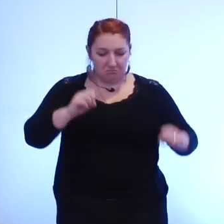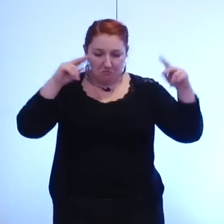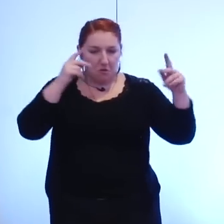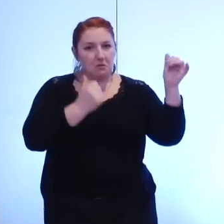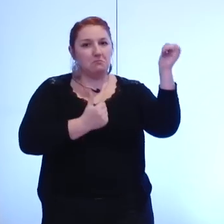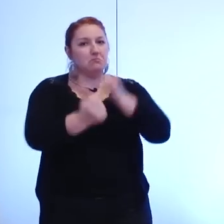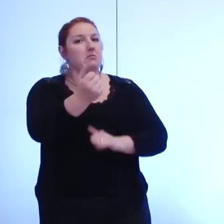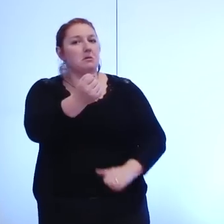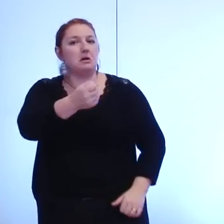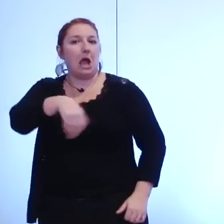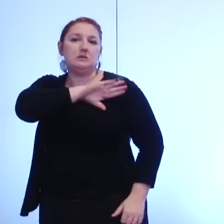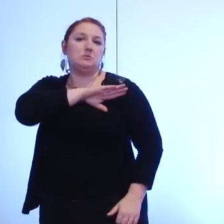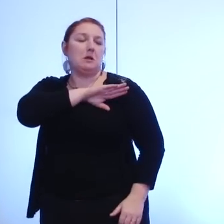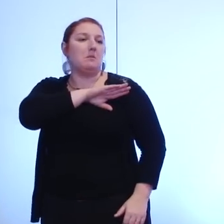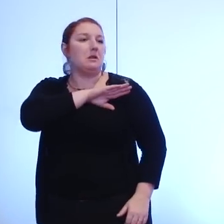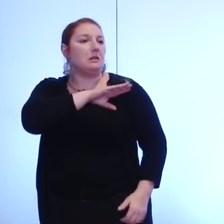partager